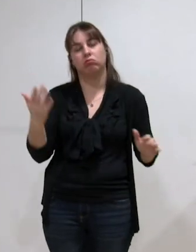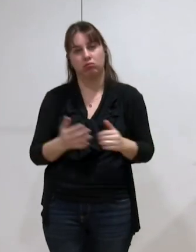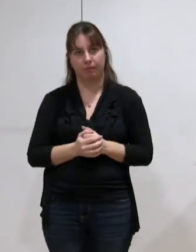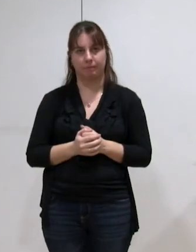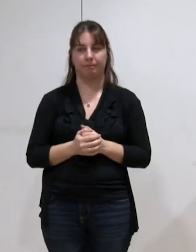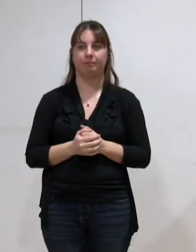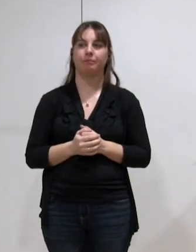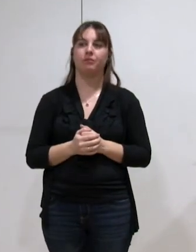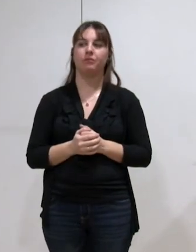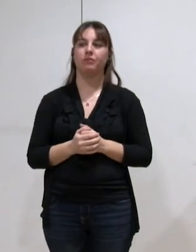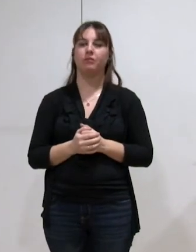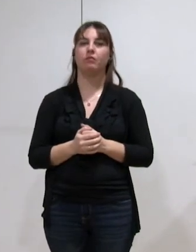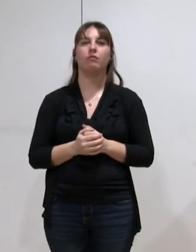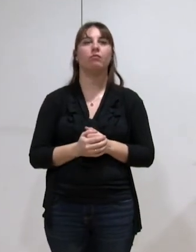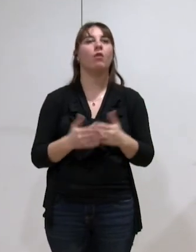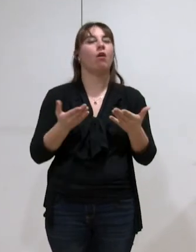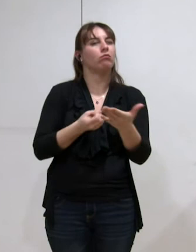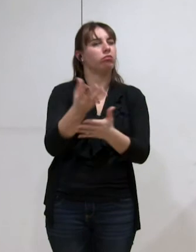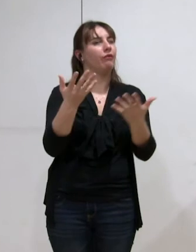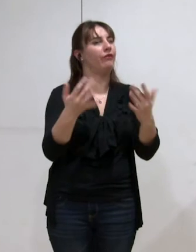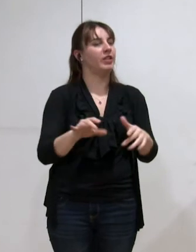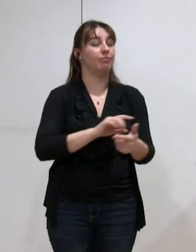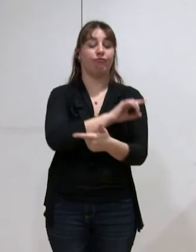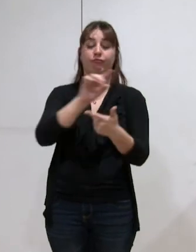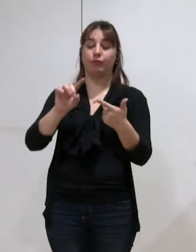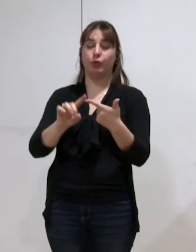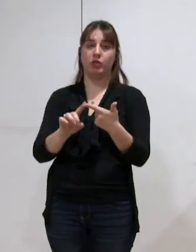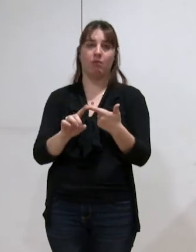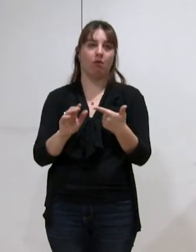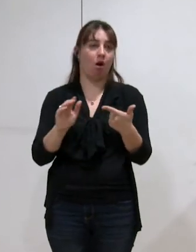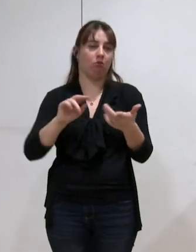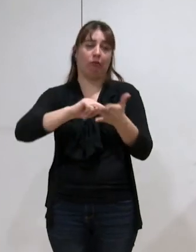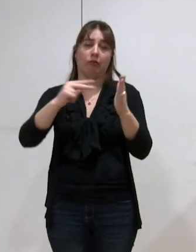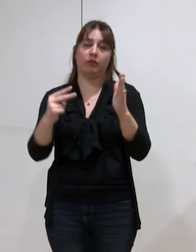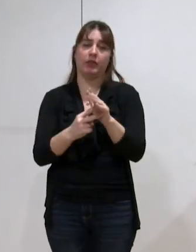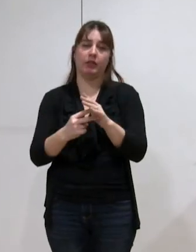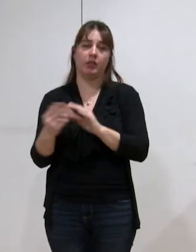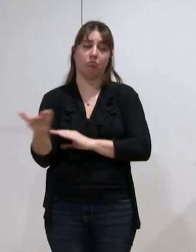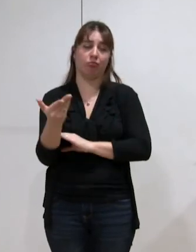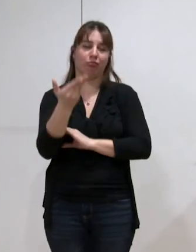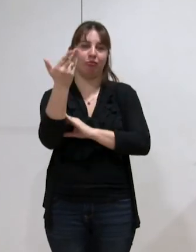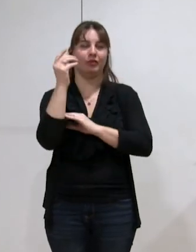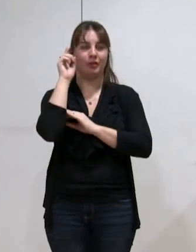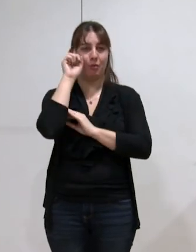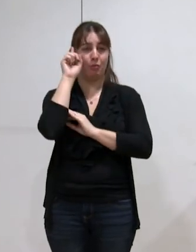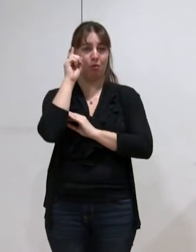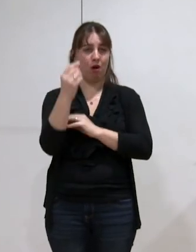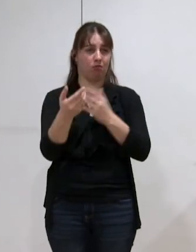Donc, cette remarque est en fait une autre remarque cette fois-ci encore plus technique puisque vous avez fait référence